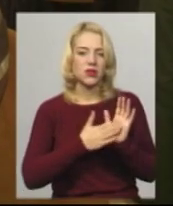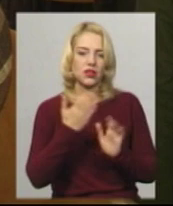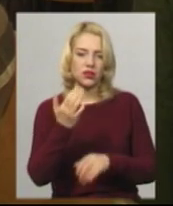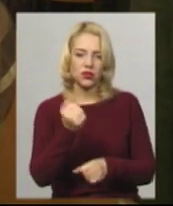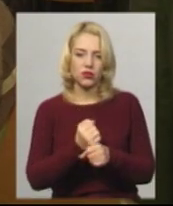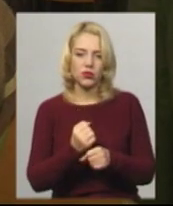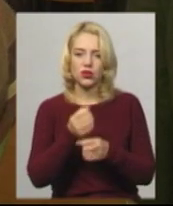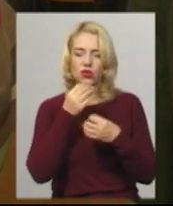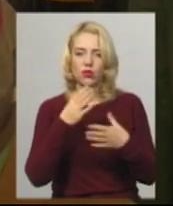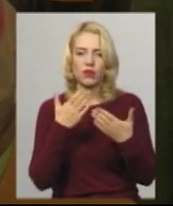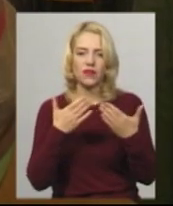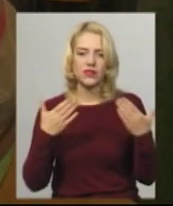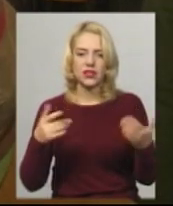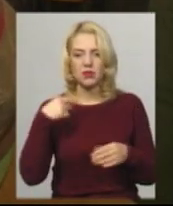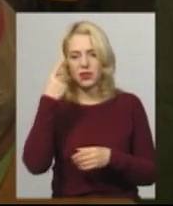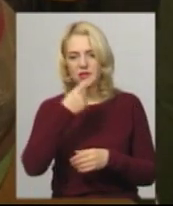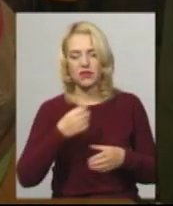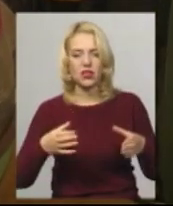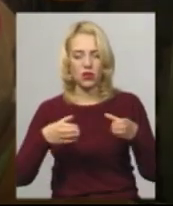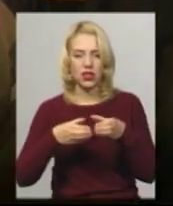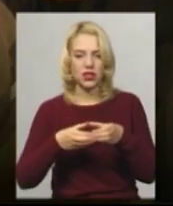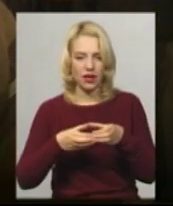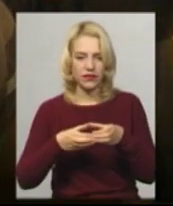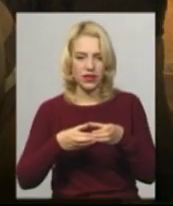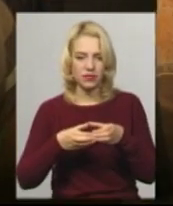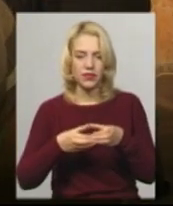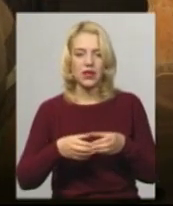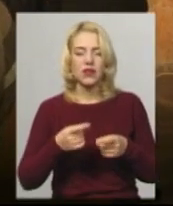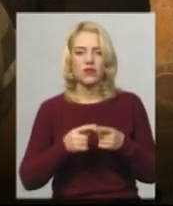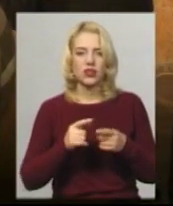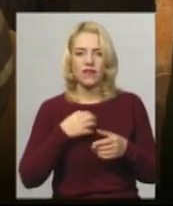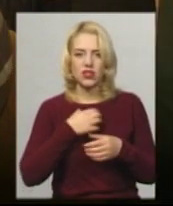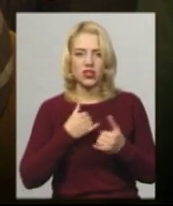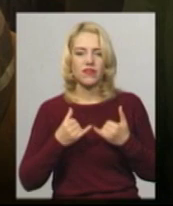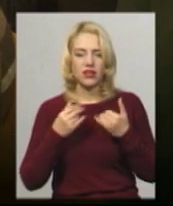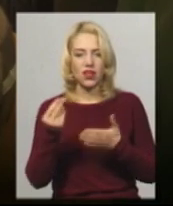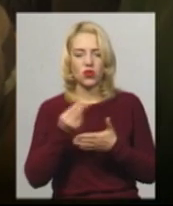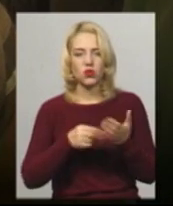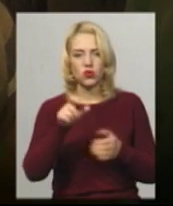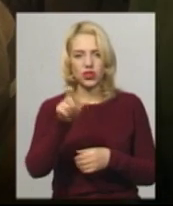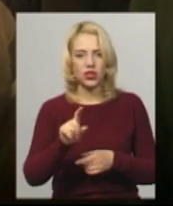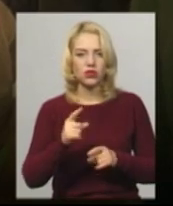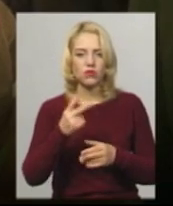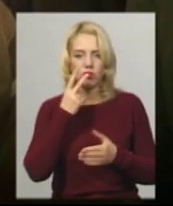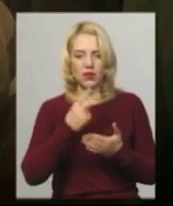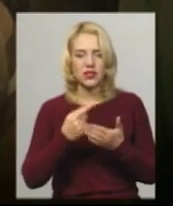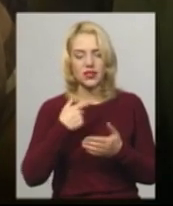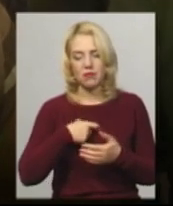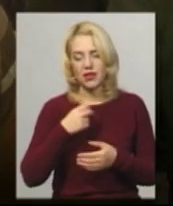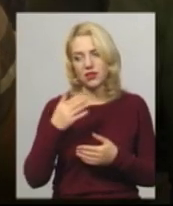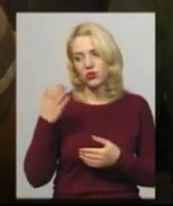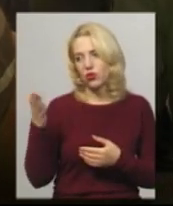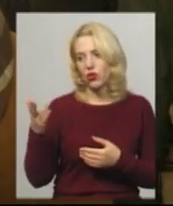Любая виставка і персональна, і колективна. Будь-яка виставка, персональна і колективна, дуже важлива для художника, тому що ти бачиш себе зі сторони,